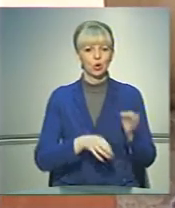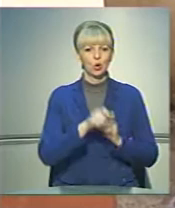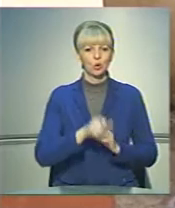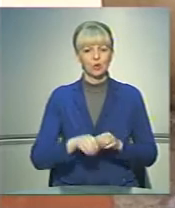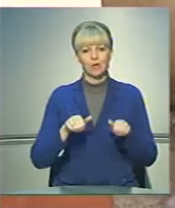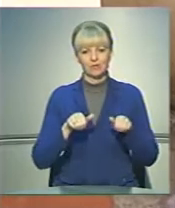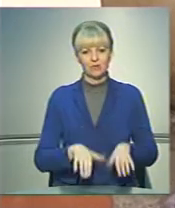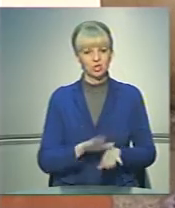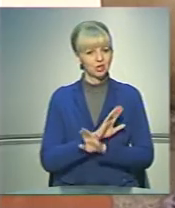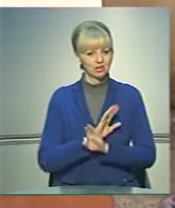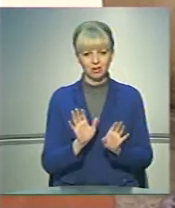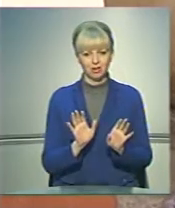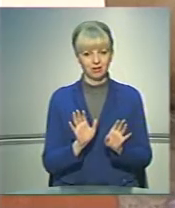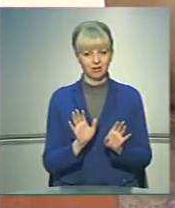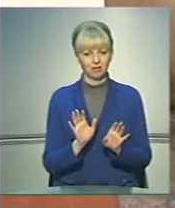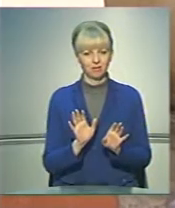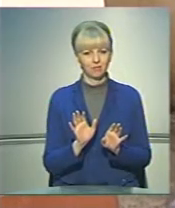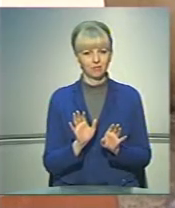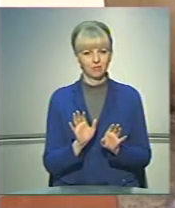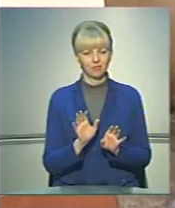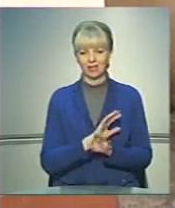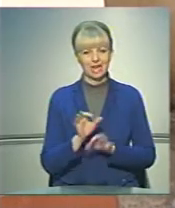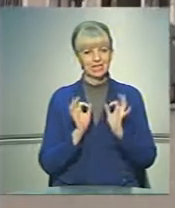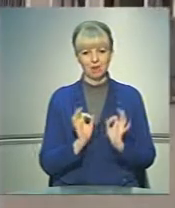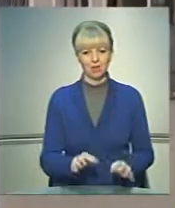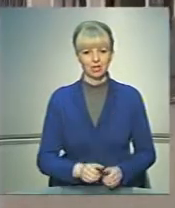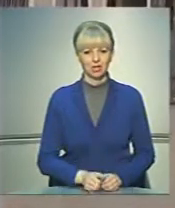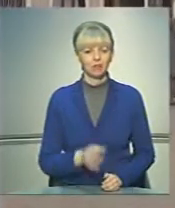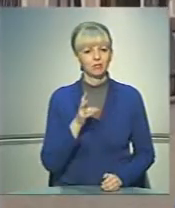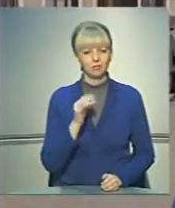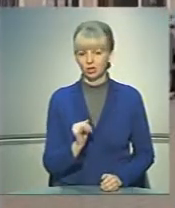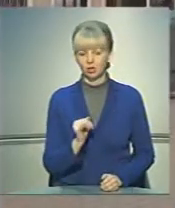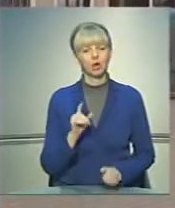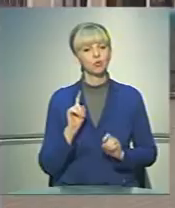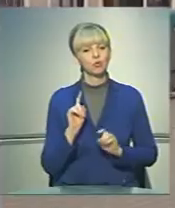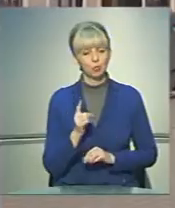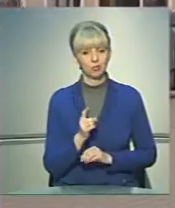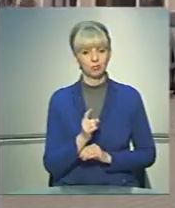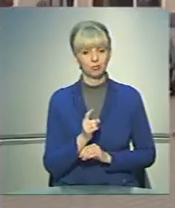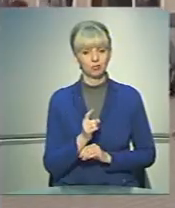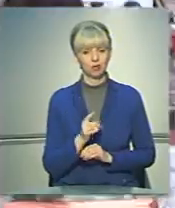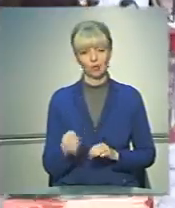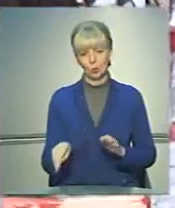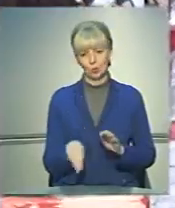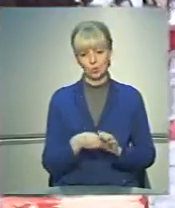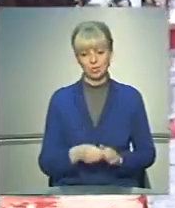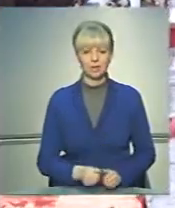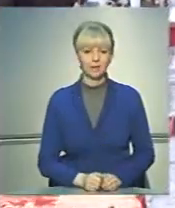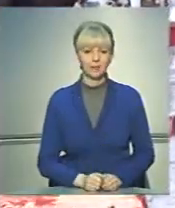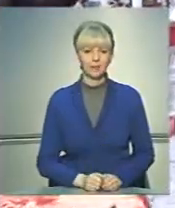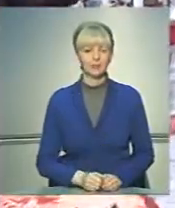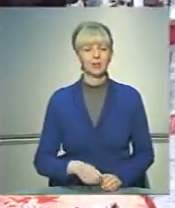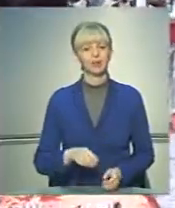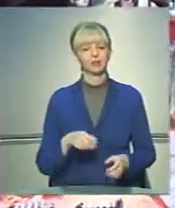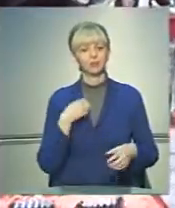вирішують несправедливо. Ні. Чому? Корупція. І за